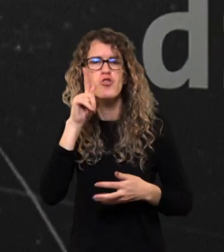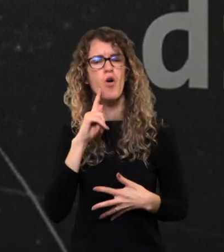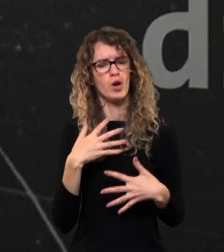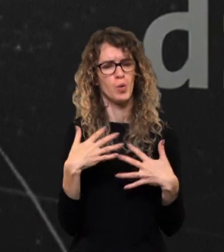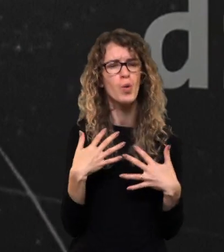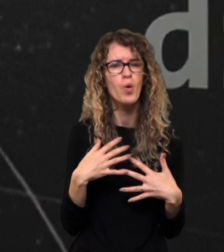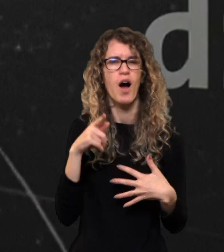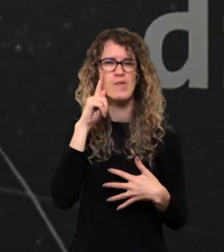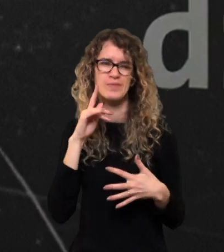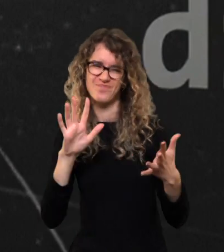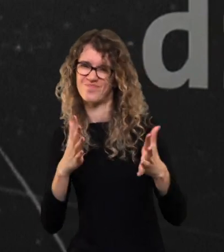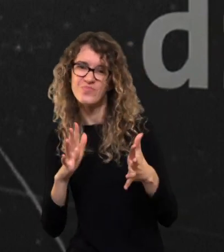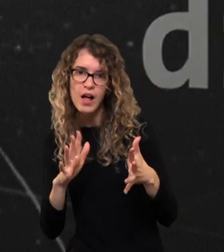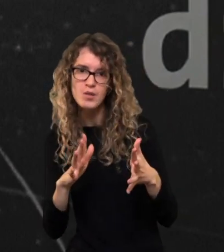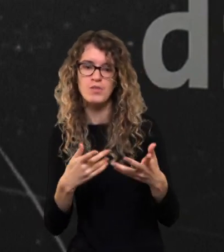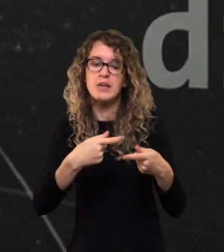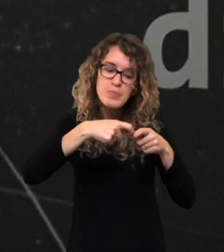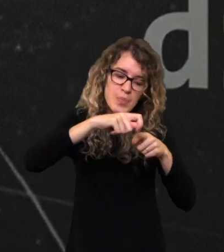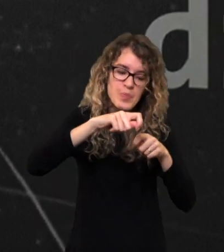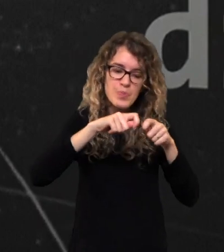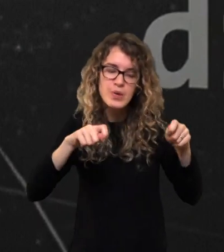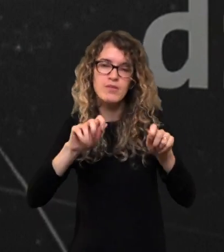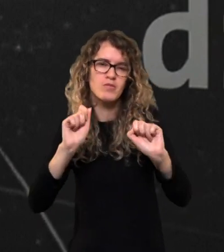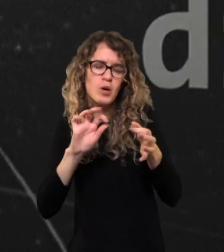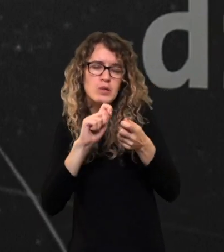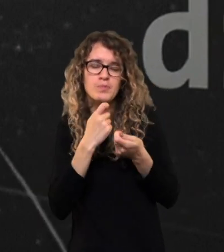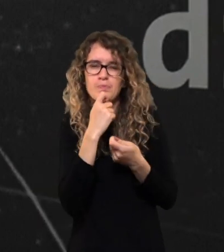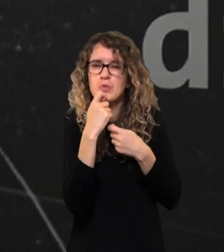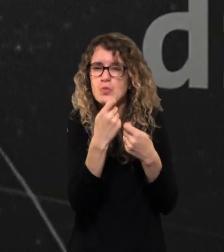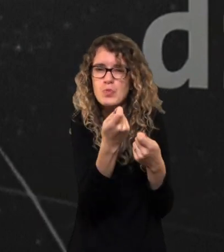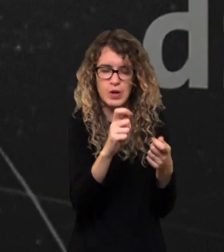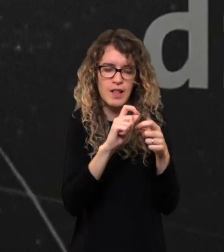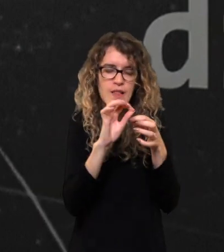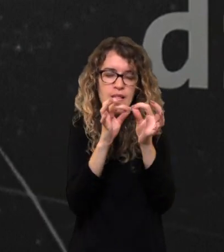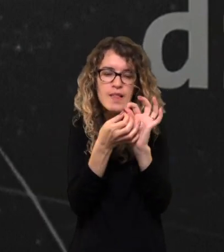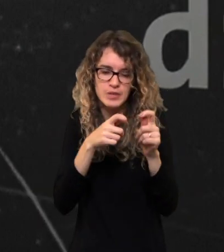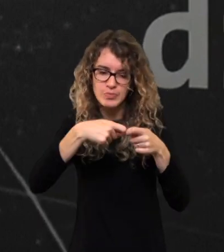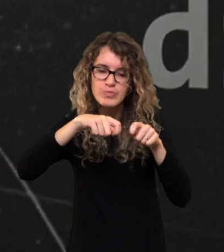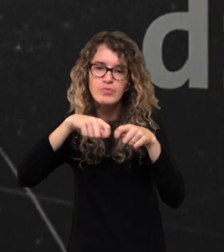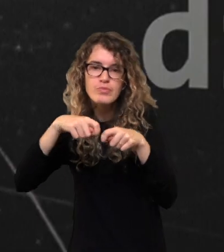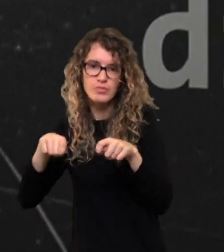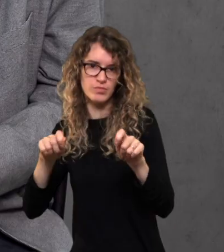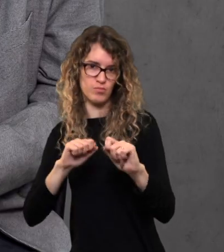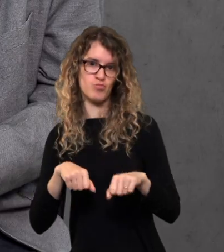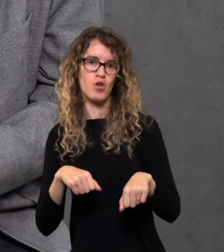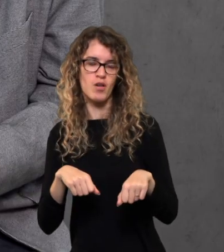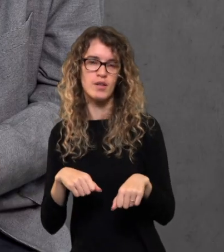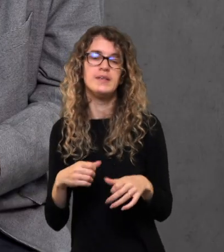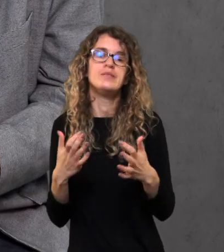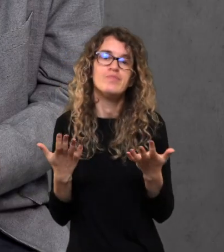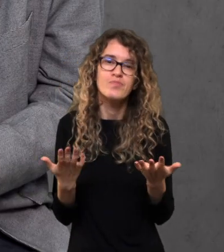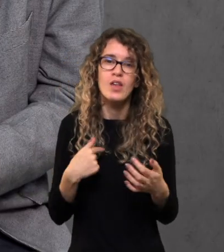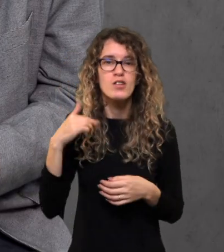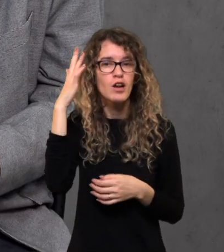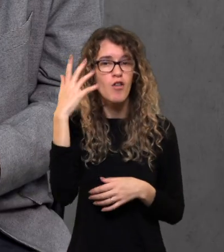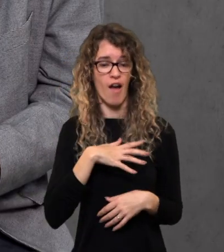norų stiprumų matavimo vienetas. Ir matuojamas valiais, megavaliais, kilovaliais, valiukais,